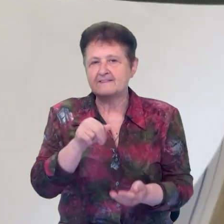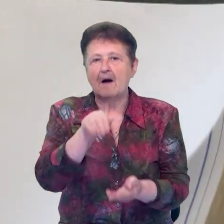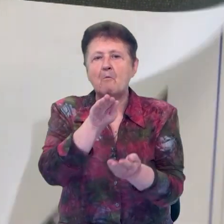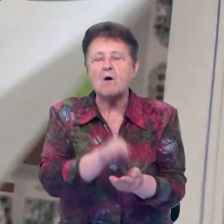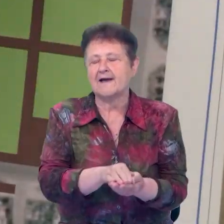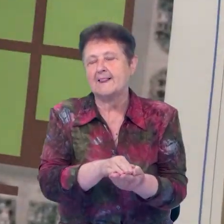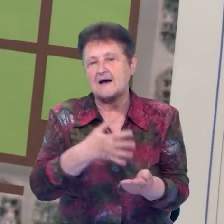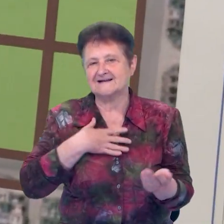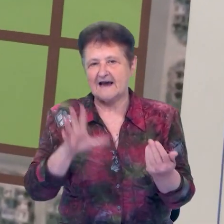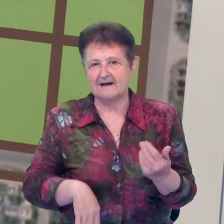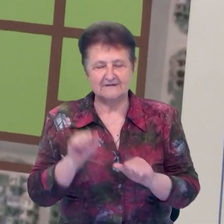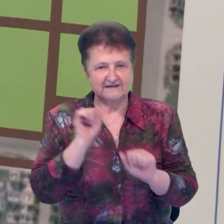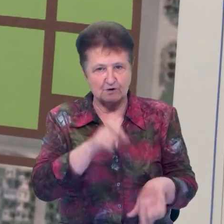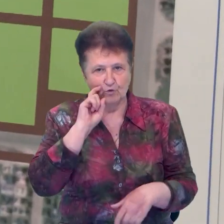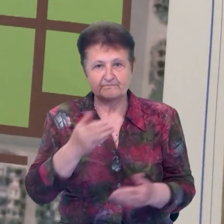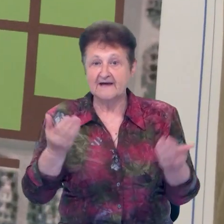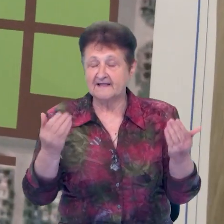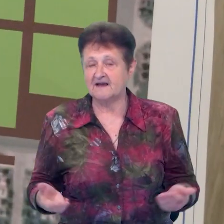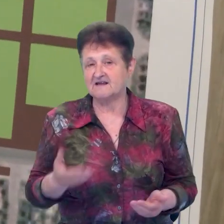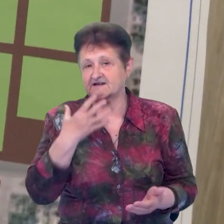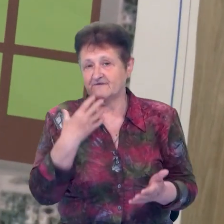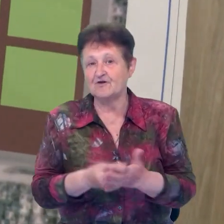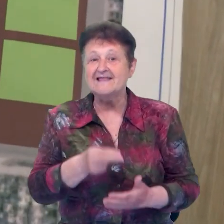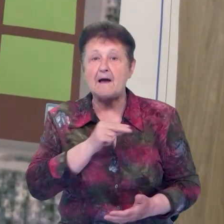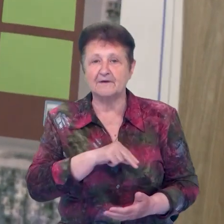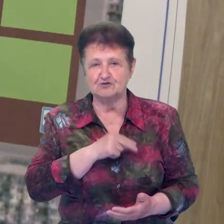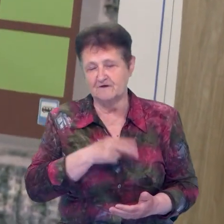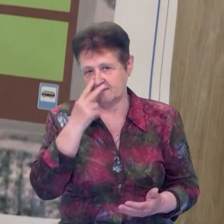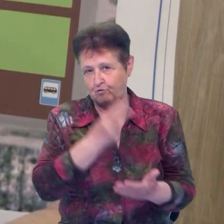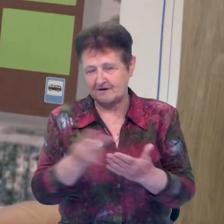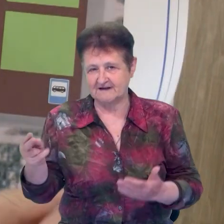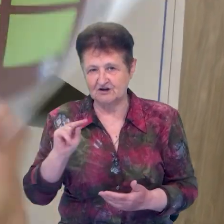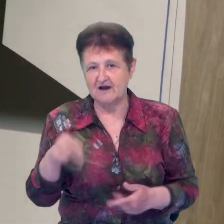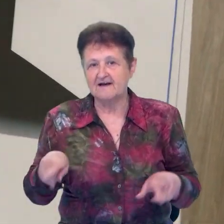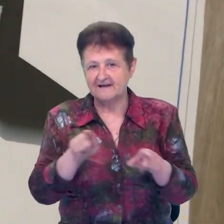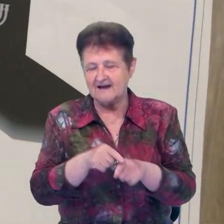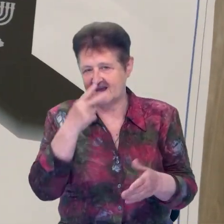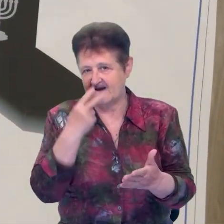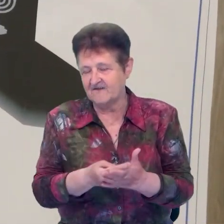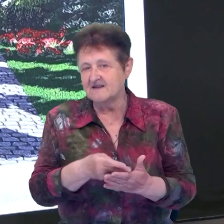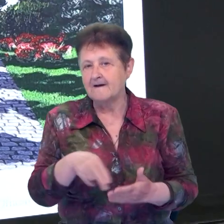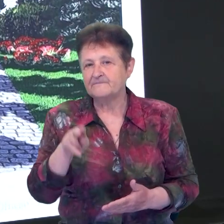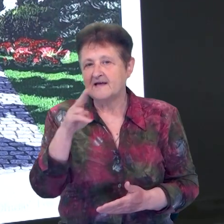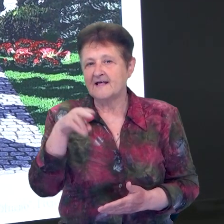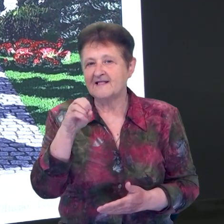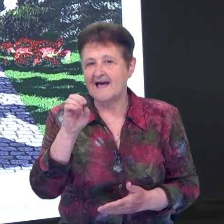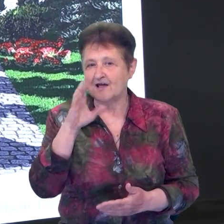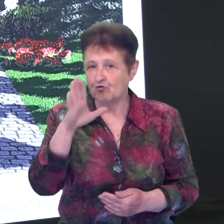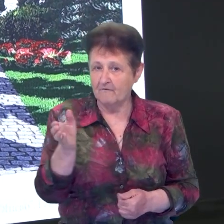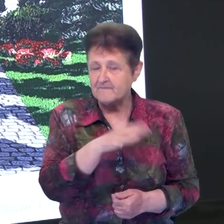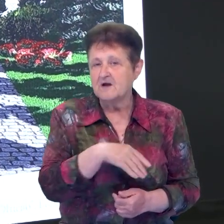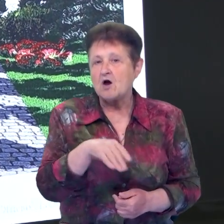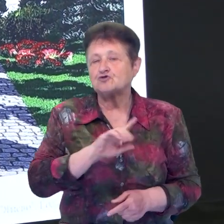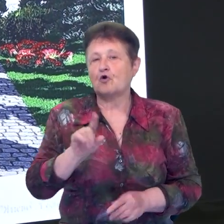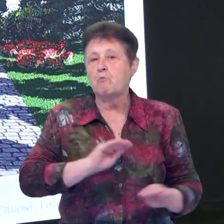загиблих захисників України. Нині ж свої напрацювання презентували чернігівцям. Такий вигляд має проєкт Бориса Дєдова. А це пропозиція